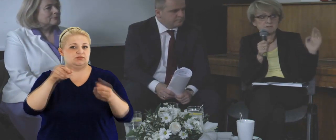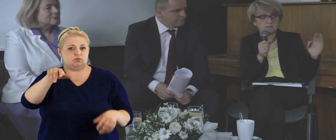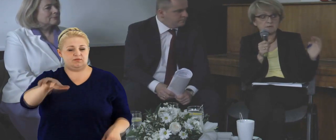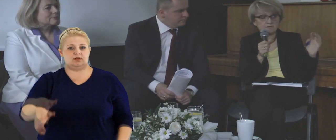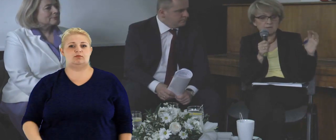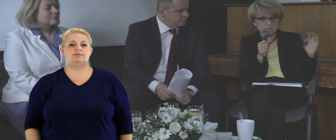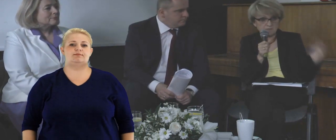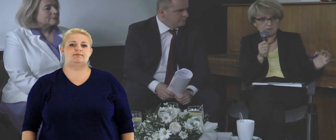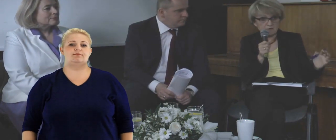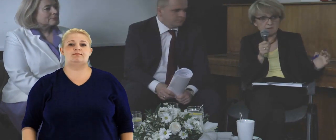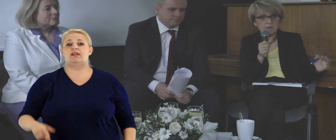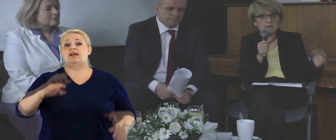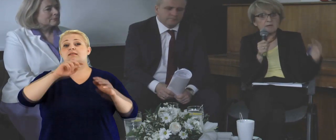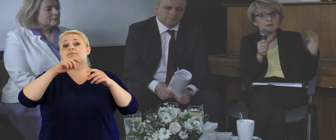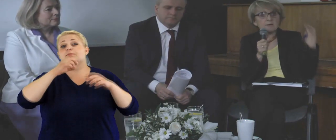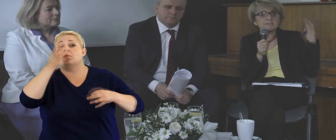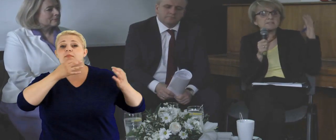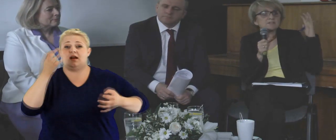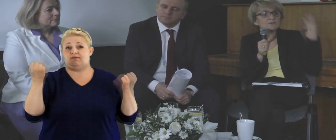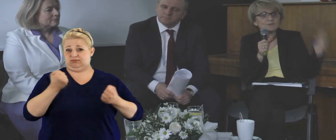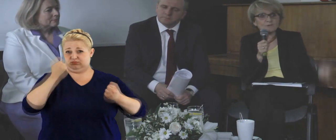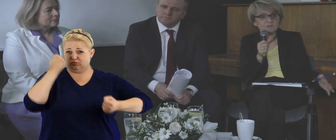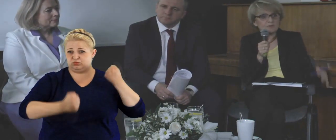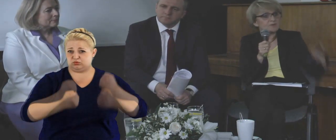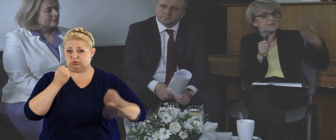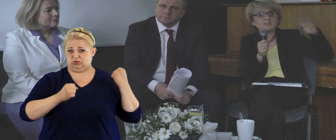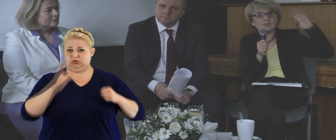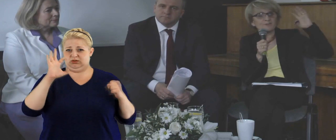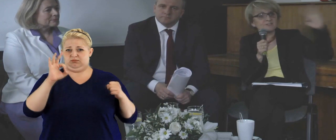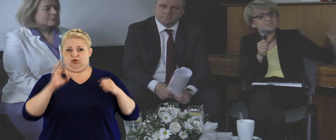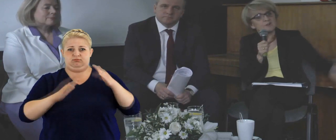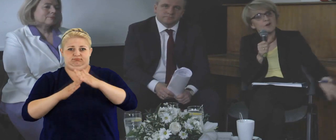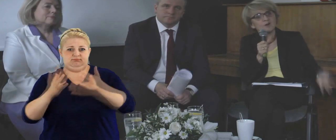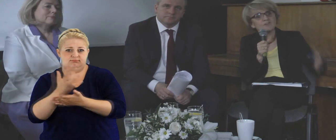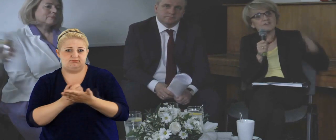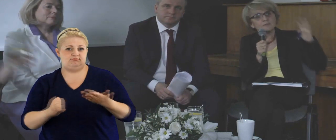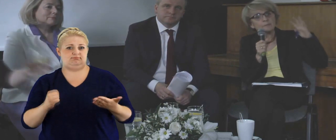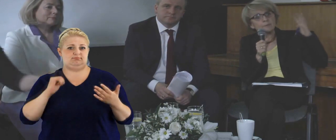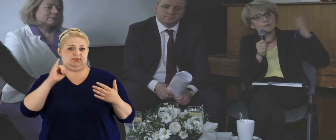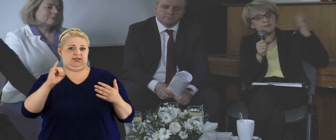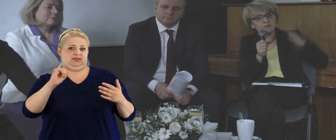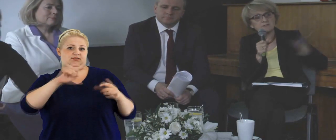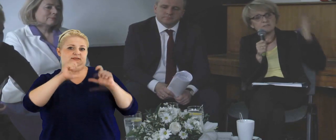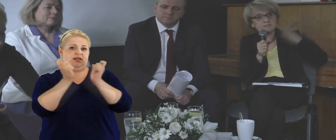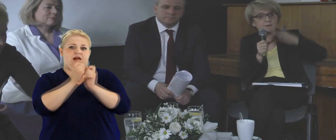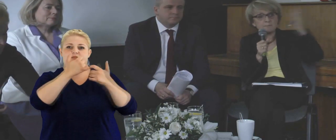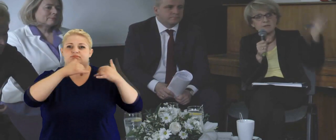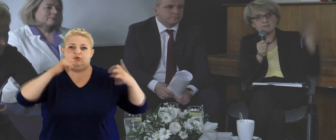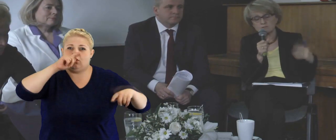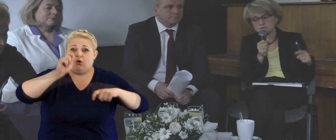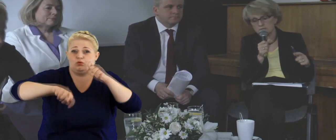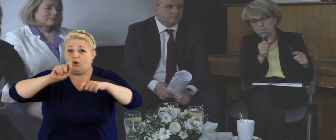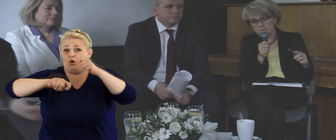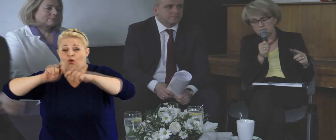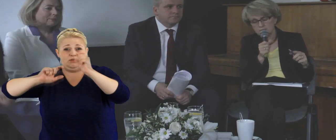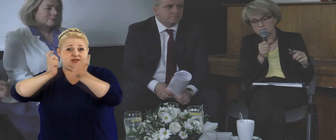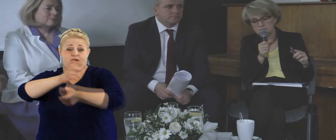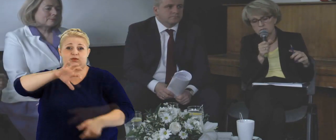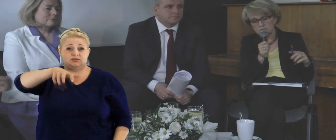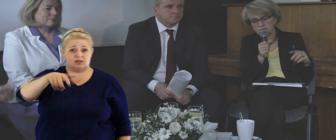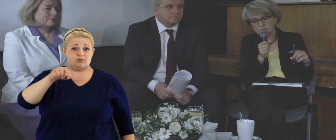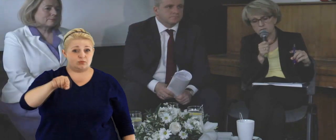dotyczących sektora finansowego. Regulacji strasznie trudnych, bo ograniczających dochody, poddających całej masie różnych